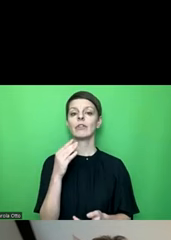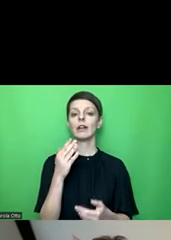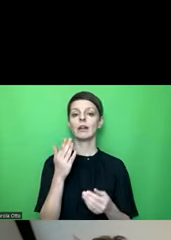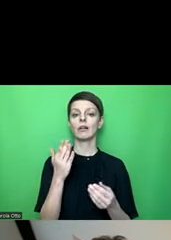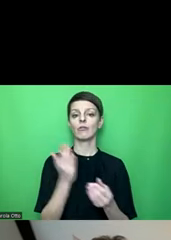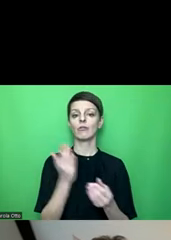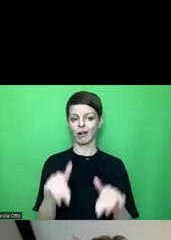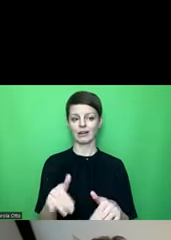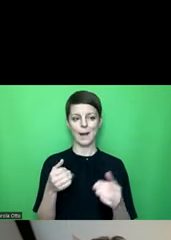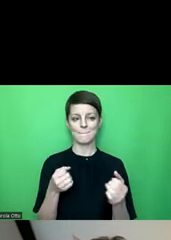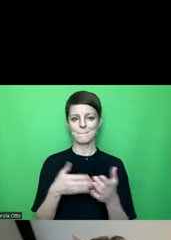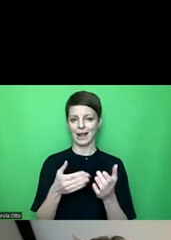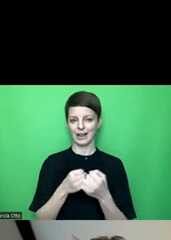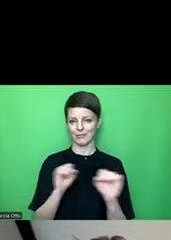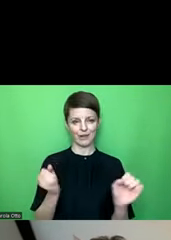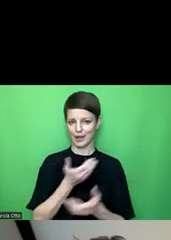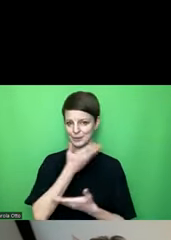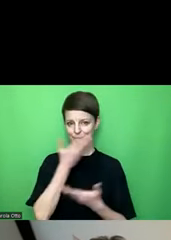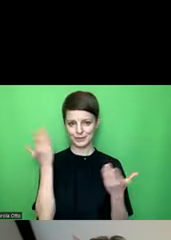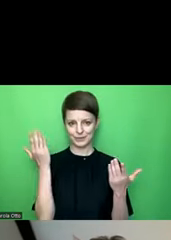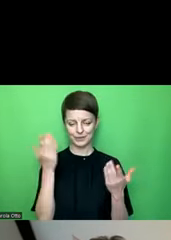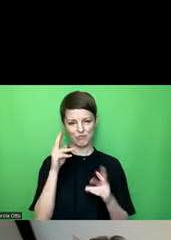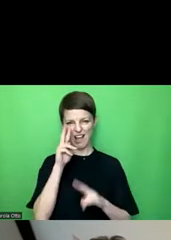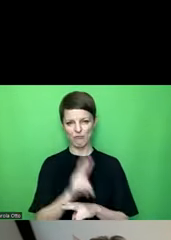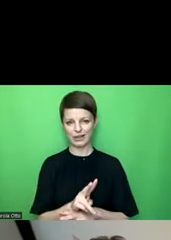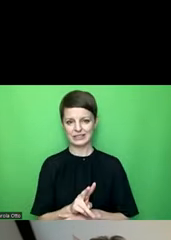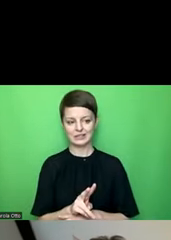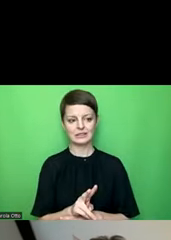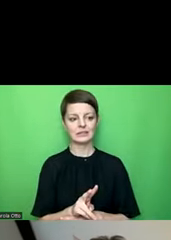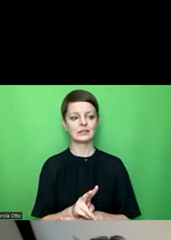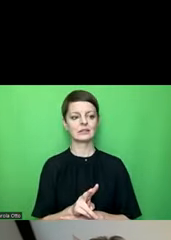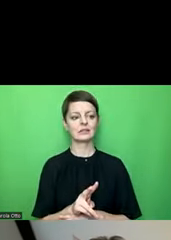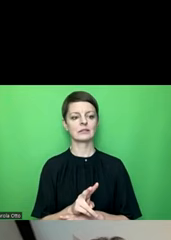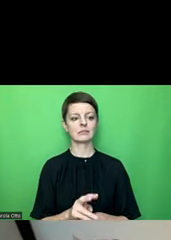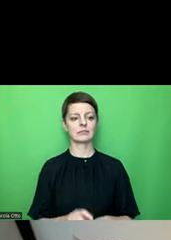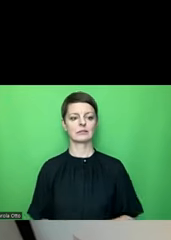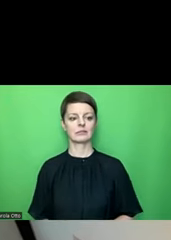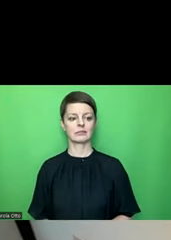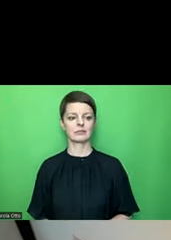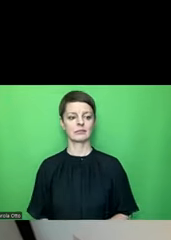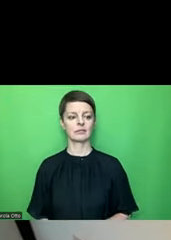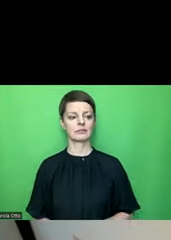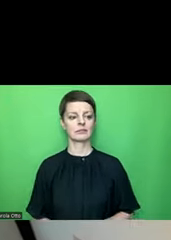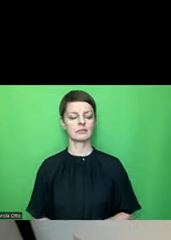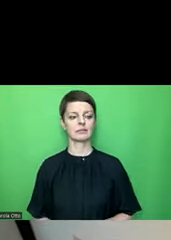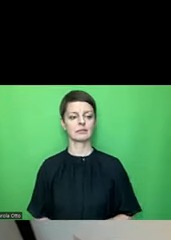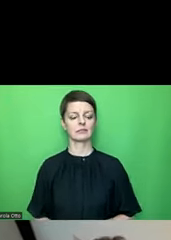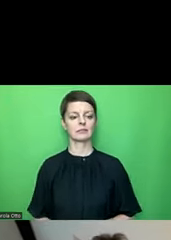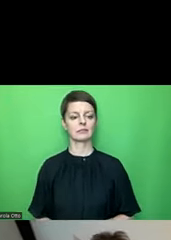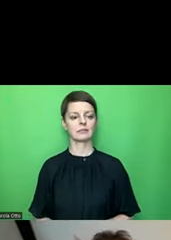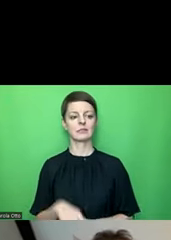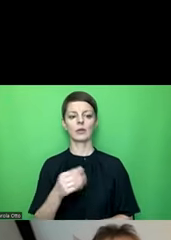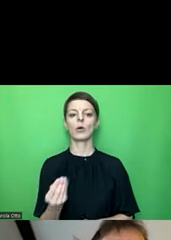barrierefrei sind. Also, nehmen wir das mal so, jetzt hat er hier noch was